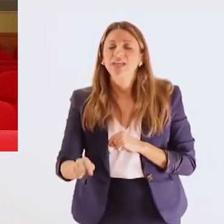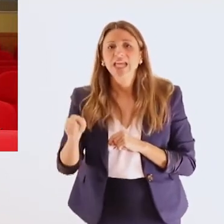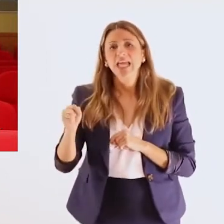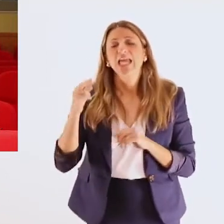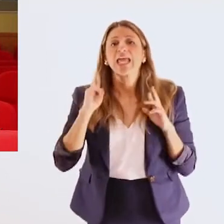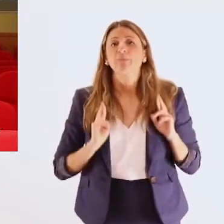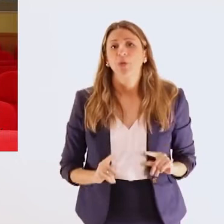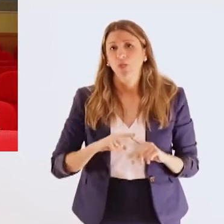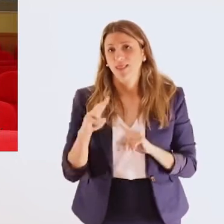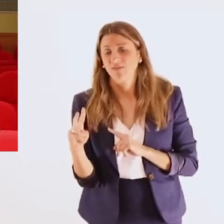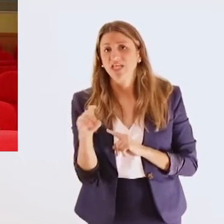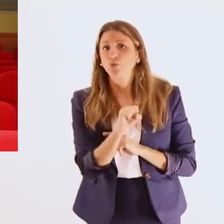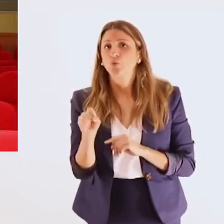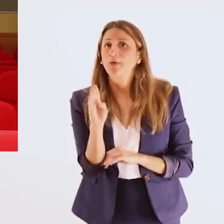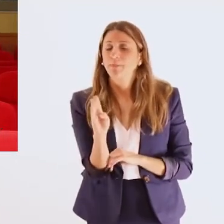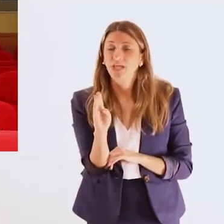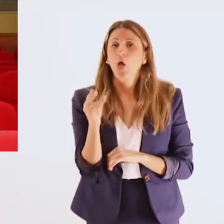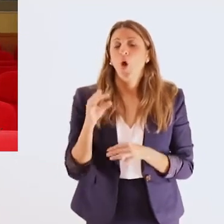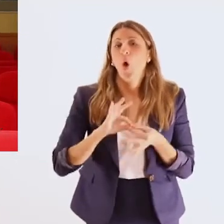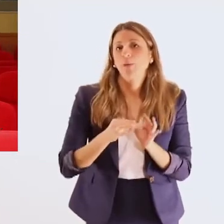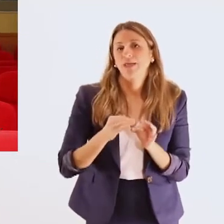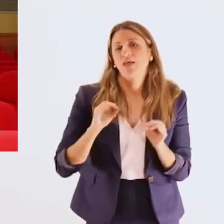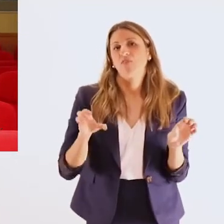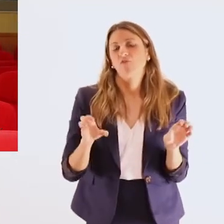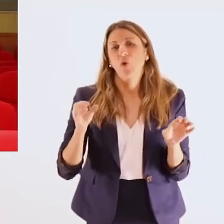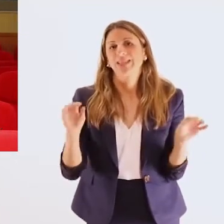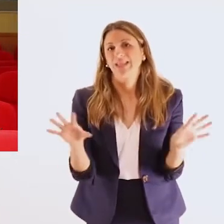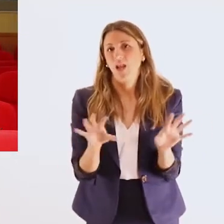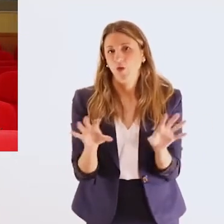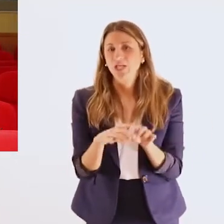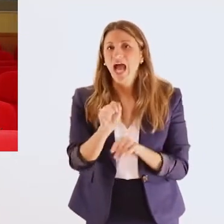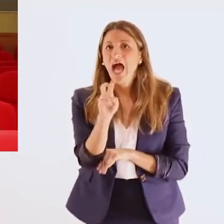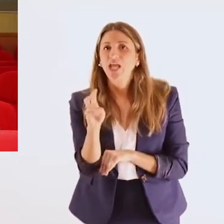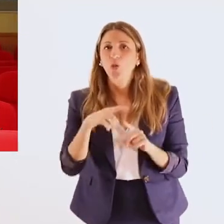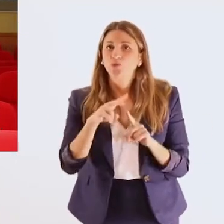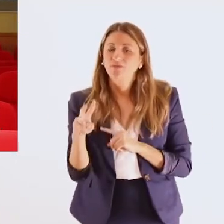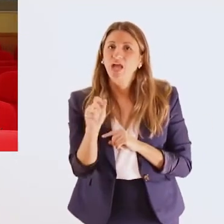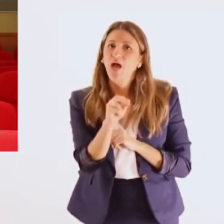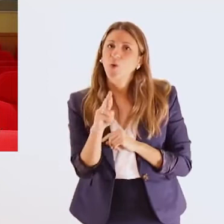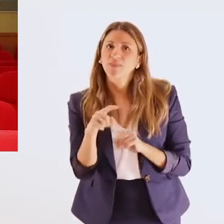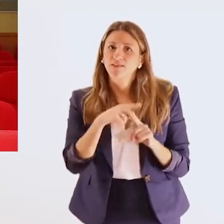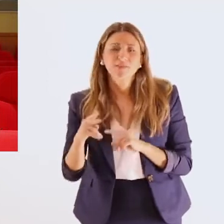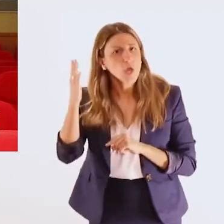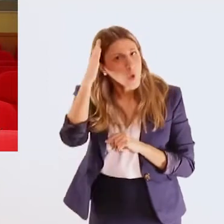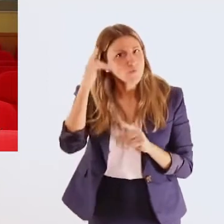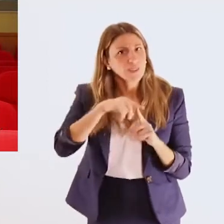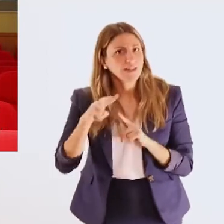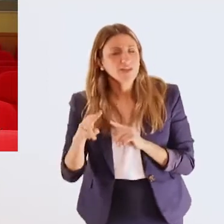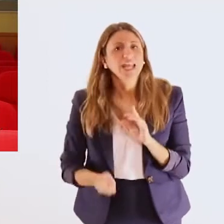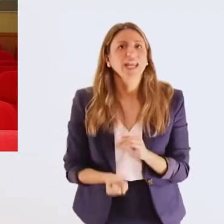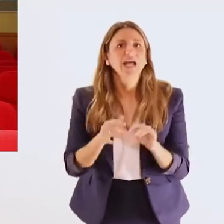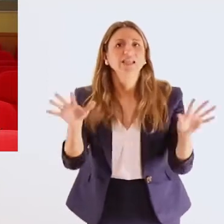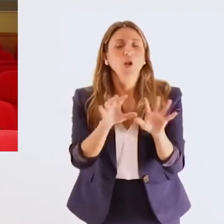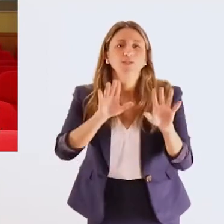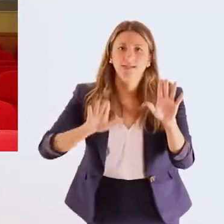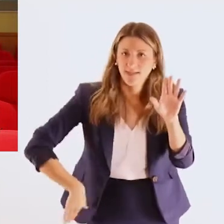Στο Ήπειρος TV, στο Σούπερ Μπί, στην Ολυμπιακή Ραδιοφωνία Τηλεόραση, στο Αχελώος TV, στο Αργολίδα TV, στο Κόρφου TV, στη